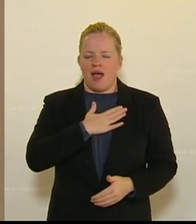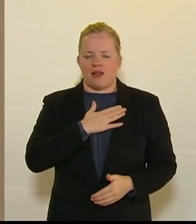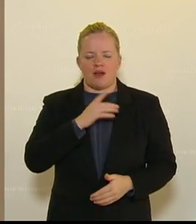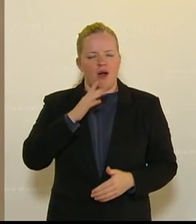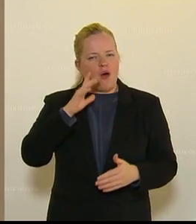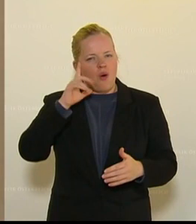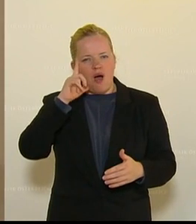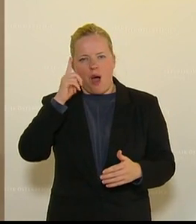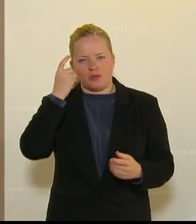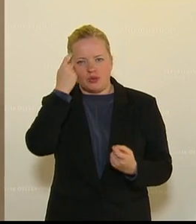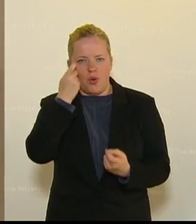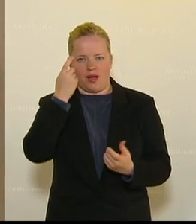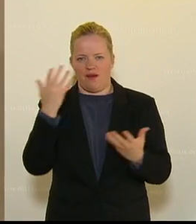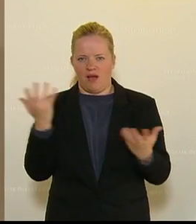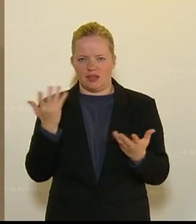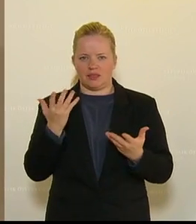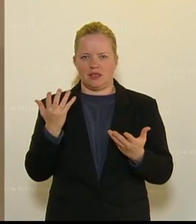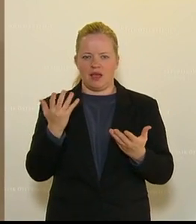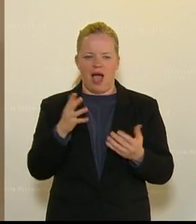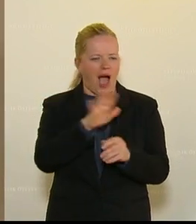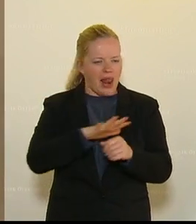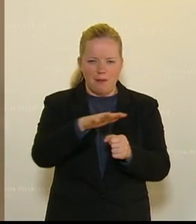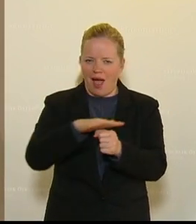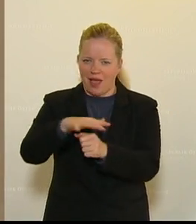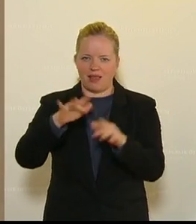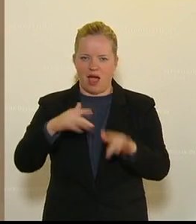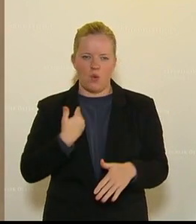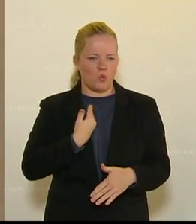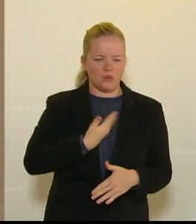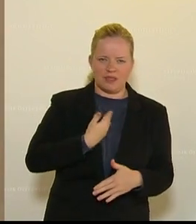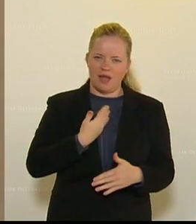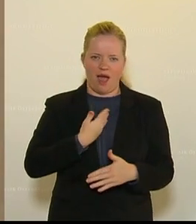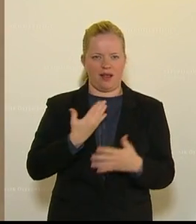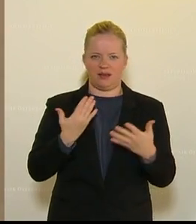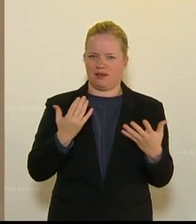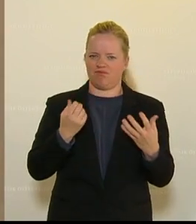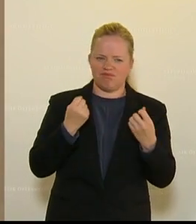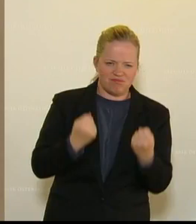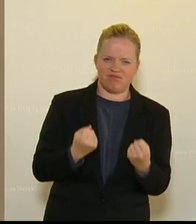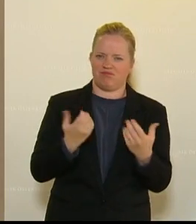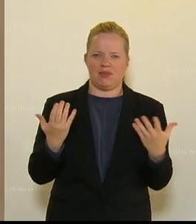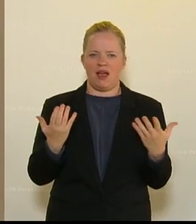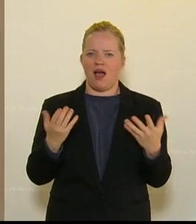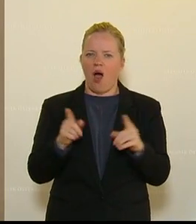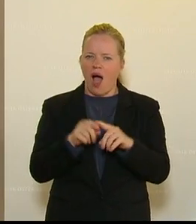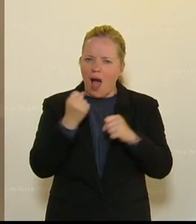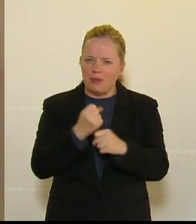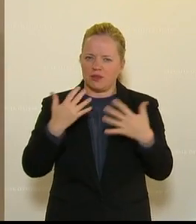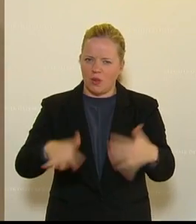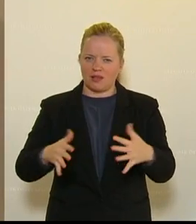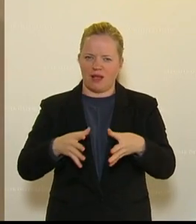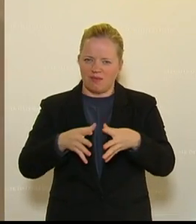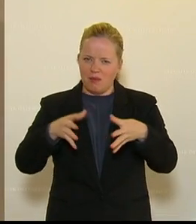Moment, die Unsicherheit in allen Bereichen wächst natürlich. Wir sehen eine wachsende Arbeitslosigkeit vor uns und wir sehen vor uns,